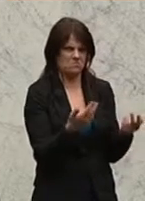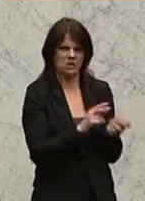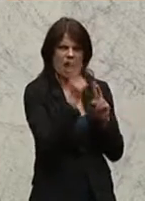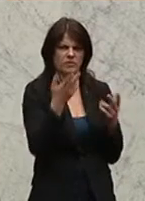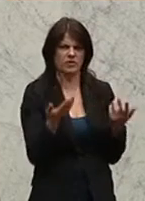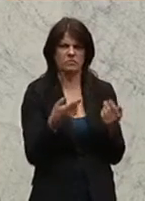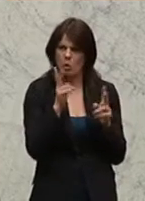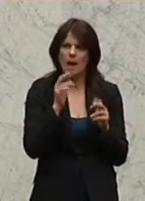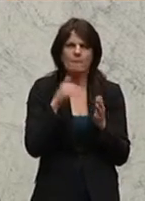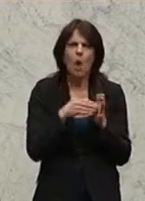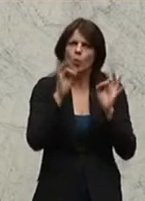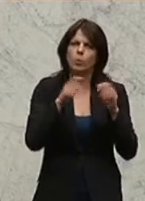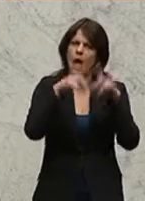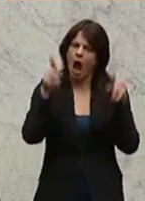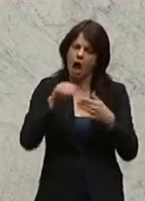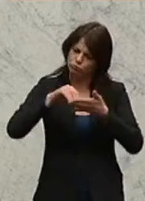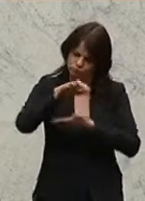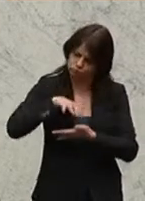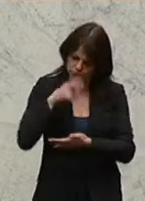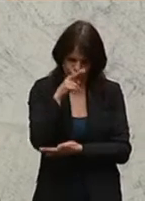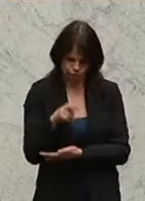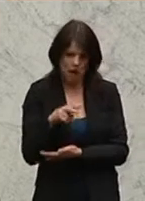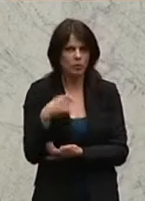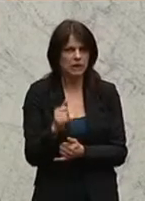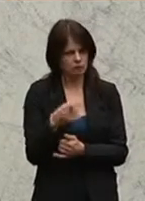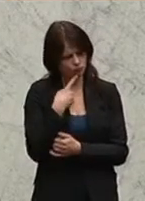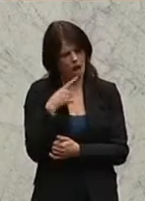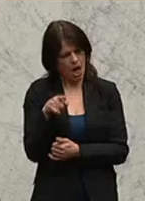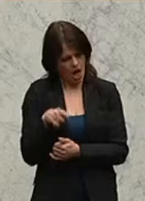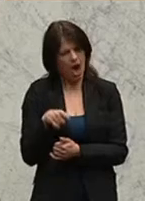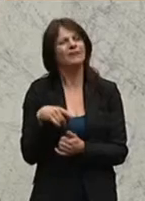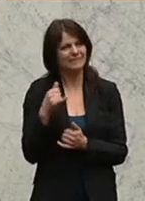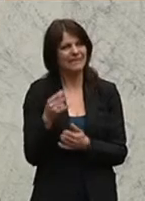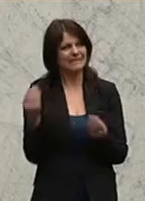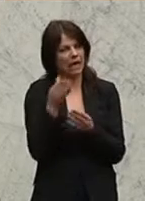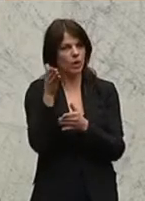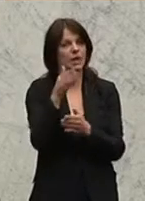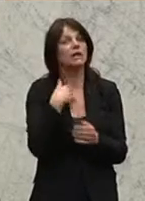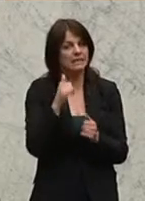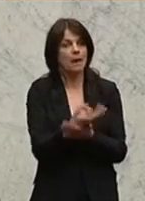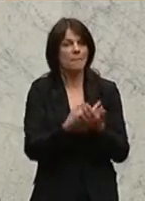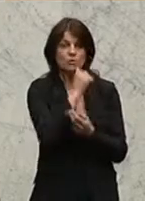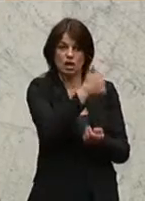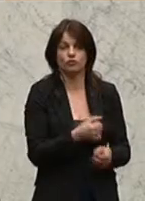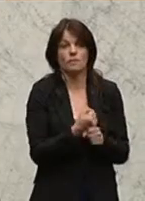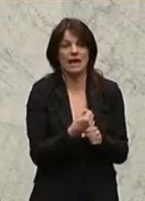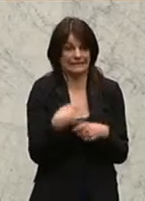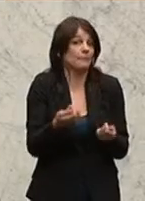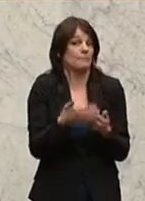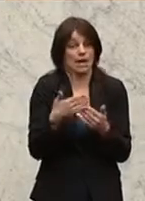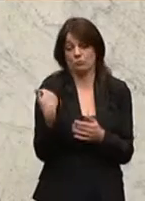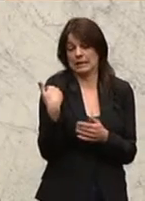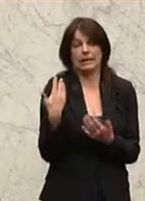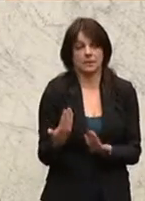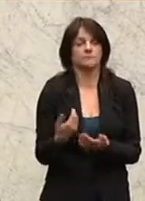Gutachten hervorgehen sollte, um eine sachlich orientierte Einstufung von Bildungsangeboten geht? Wir haben ein Beispiel aus der letzten Zeit,